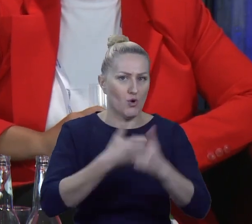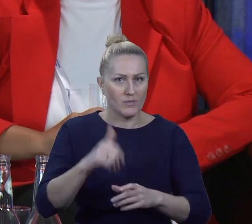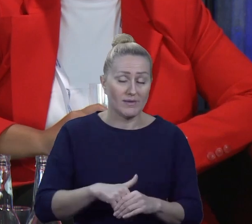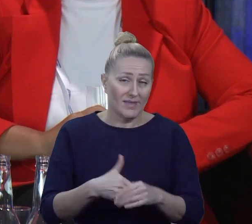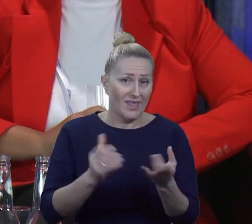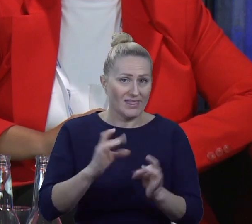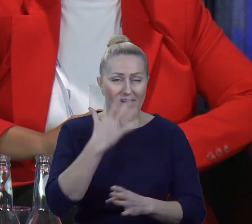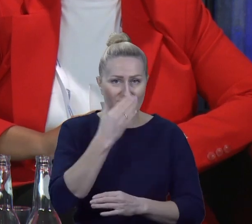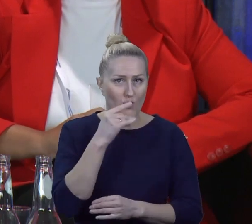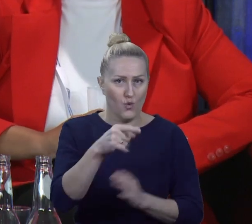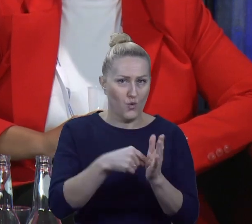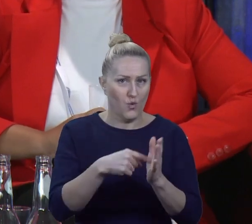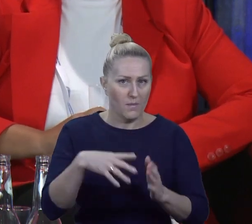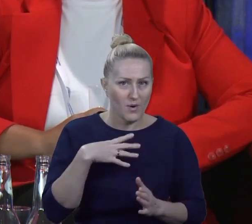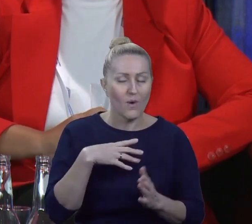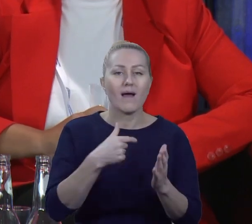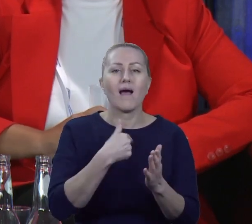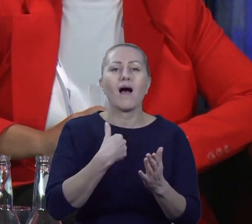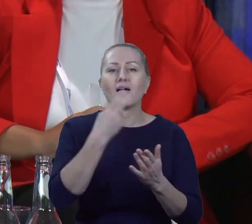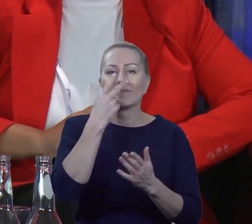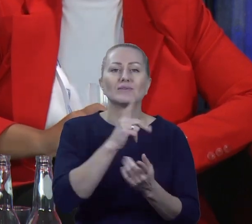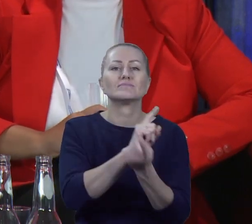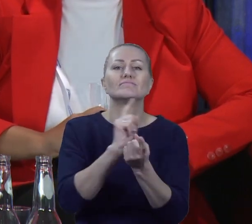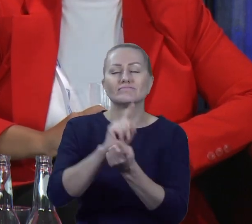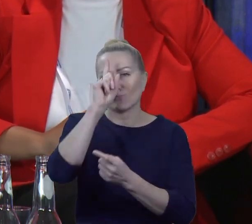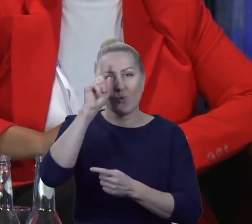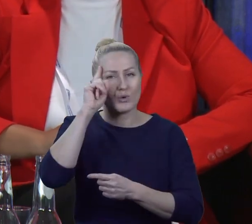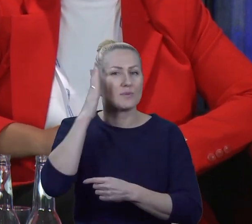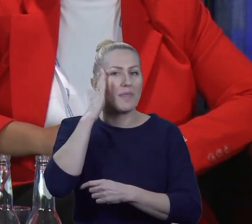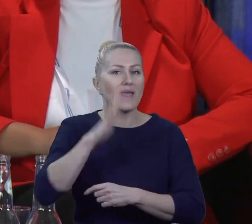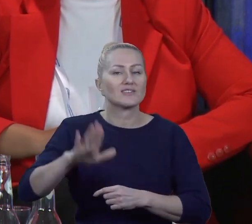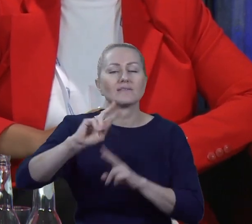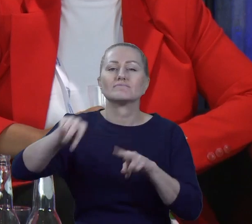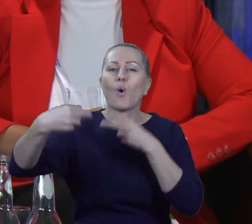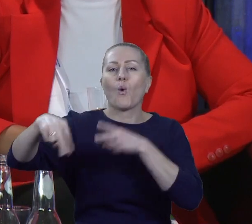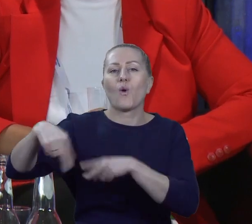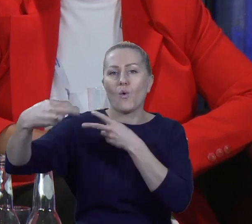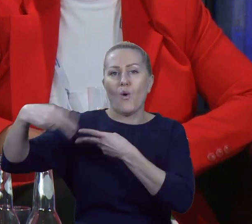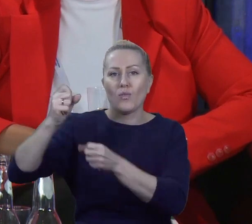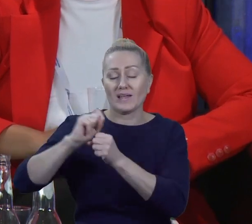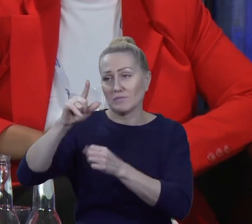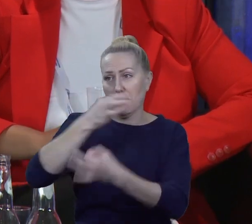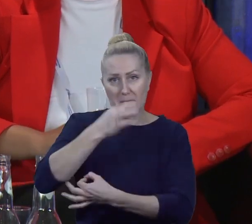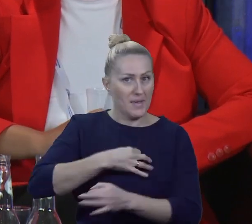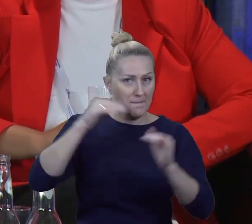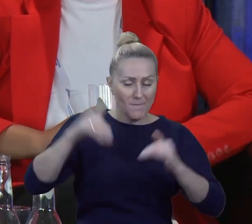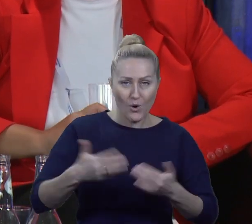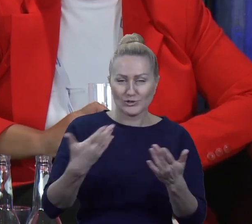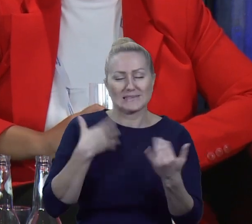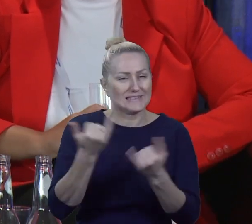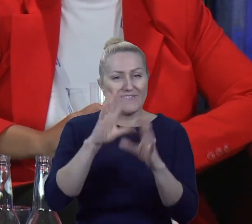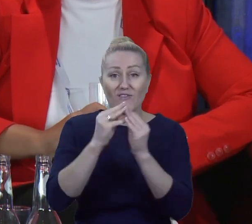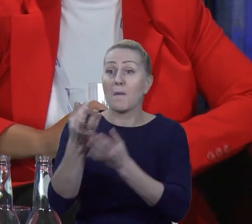sposób mieliśmy. Spotykamy się, ja się spotykam z mieszkańcami poprzez online i każdy może zadać pytanie i staramy się na każde